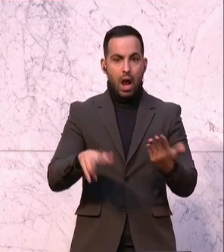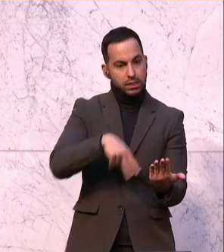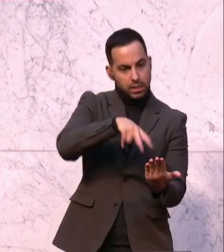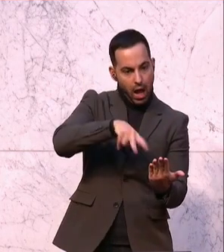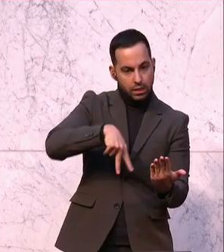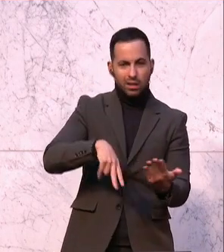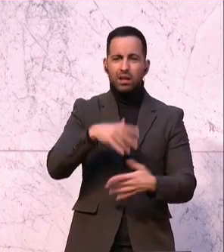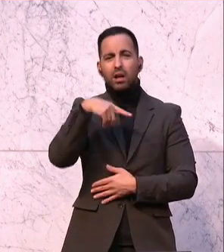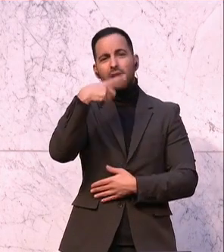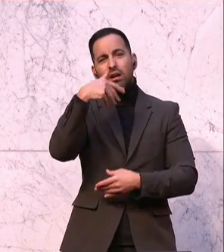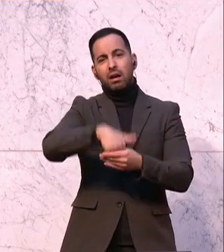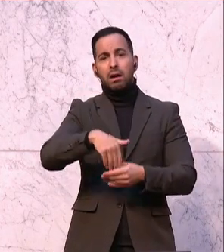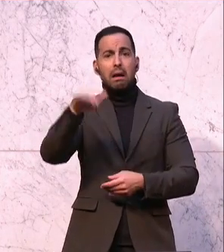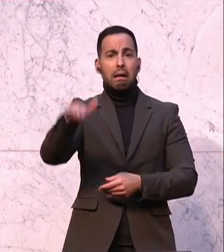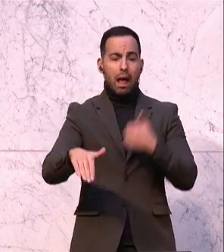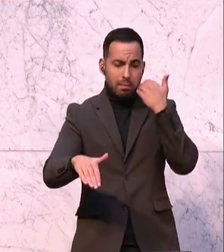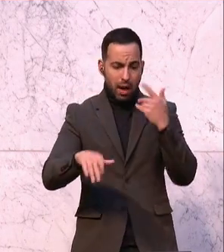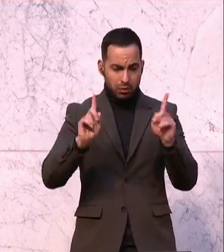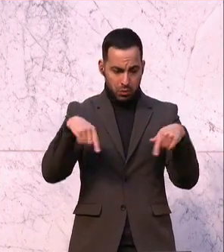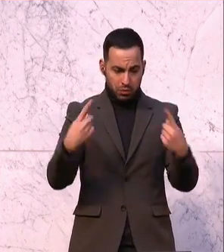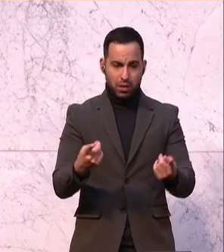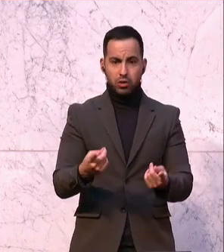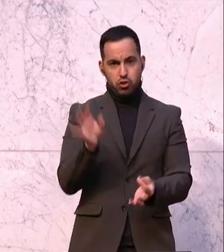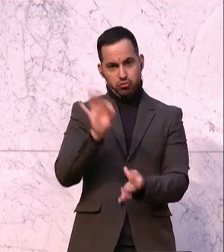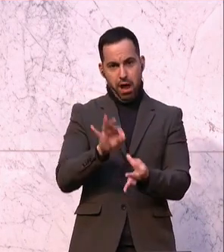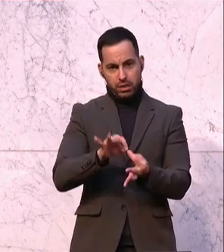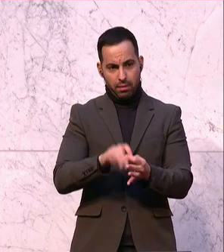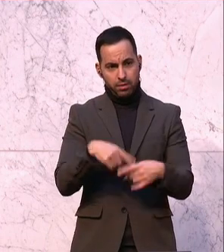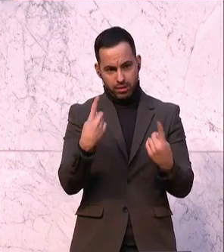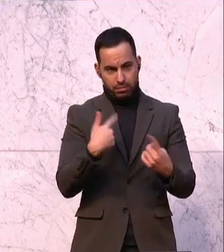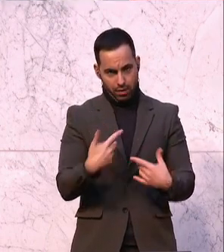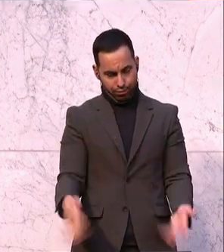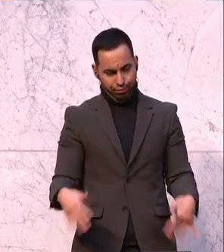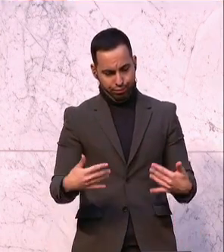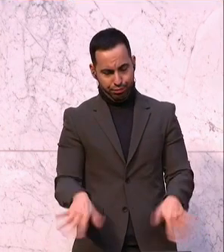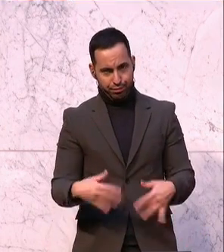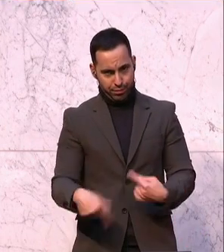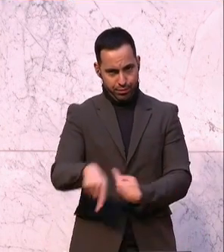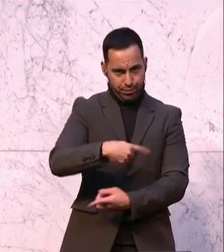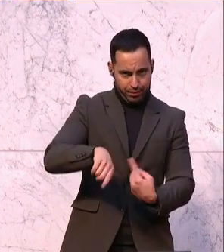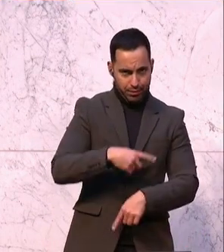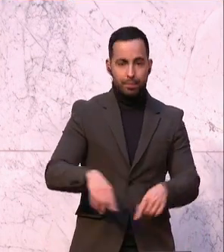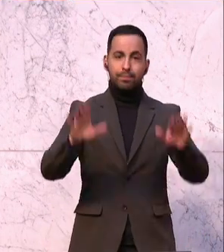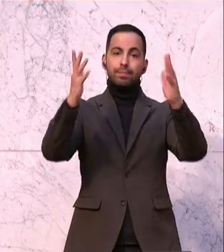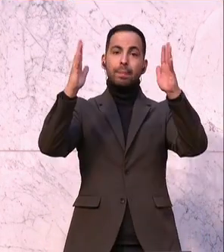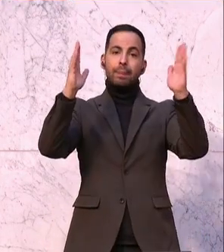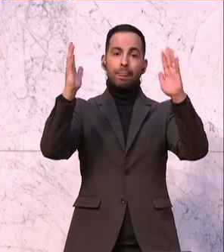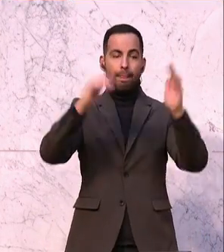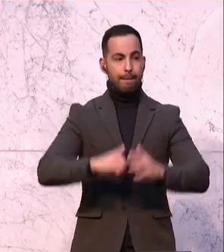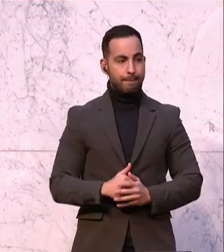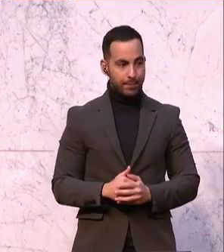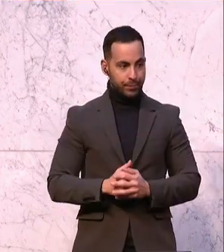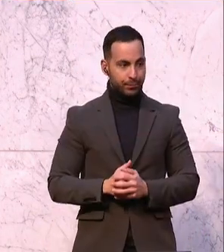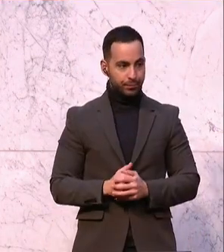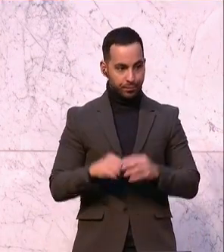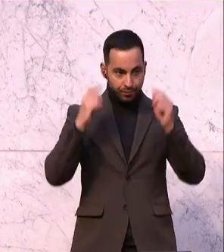Also nicht groß reden da von kleinen Mann und von Sparsamkeit, wenn du so viel Butter am Kopf hast. Da werden jetzt viele alte Rechnungen